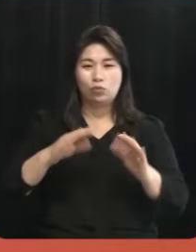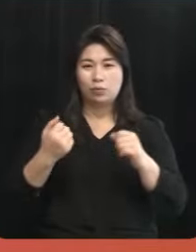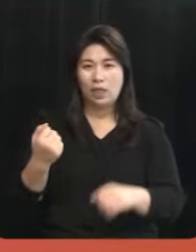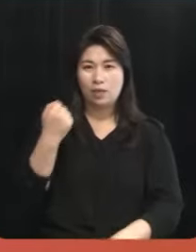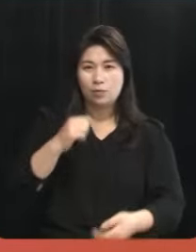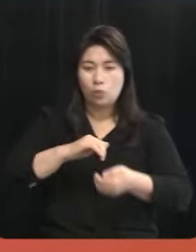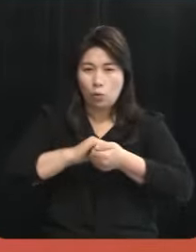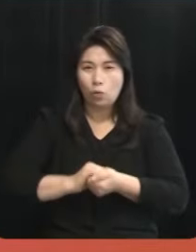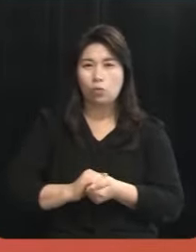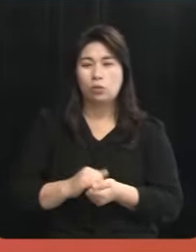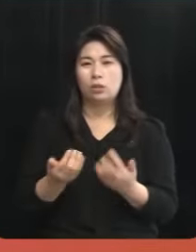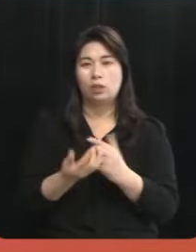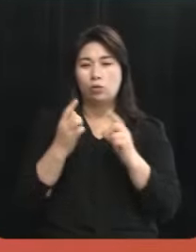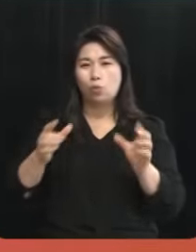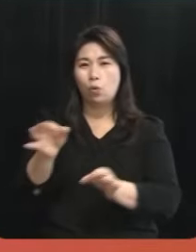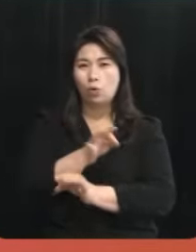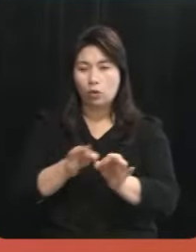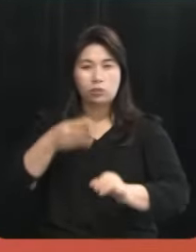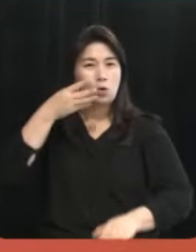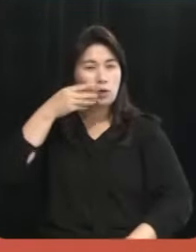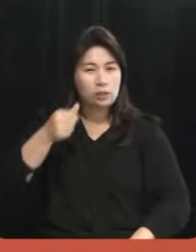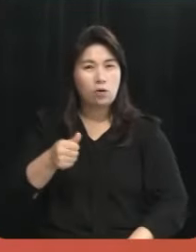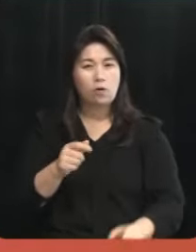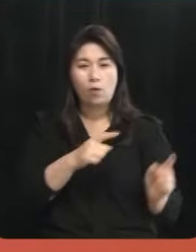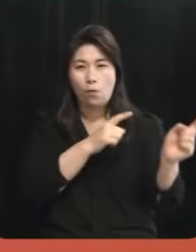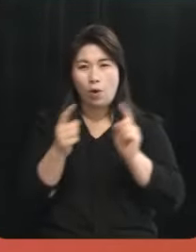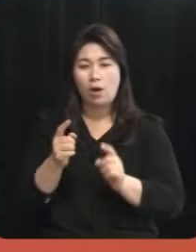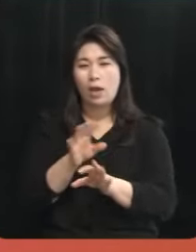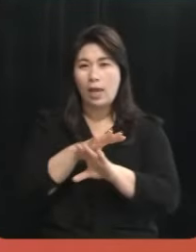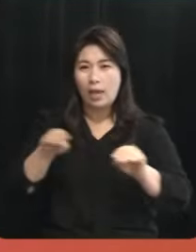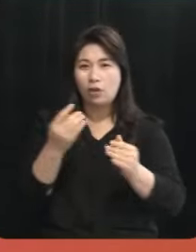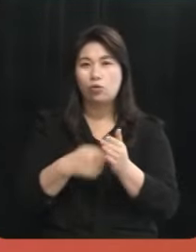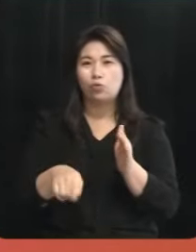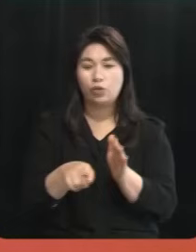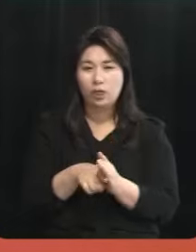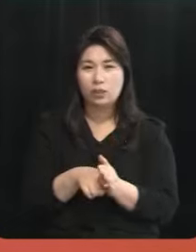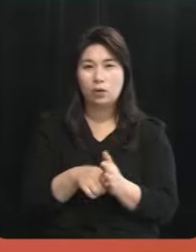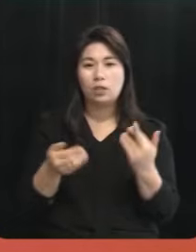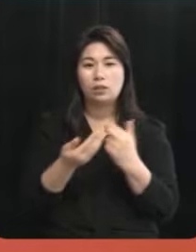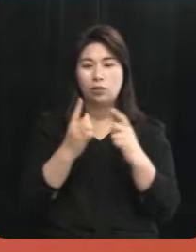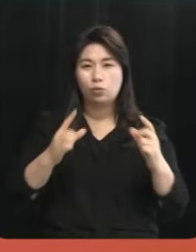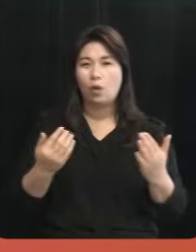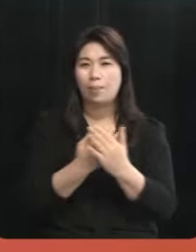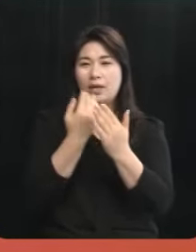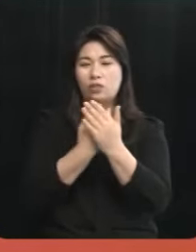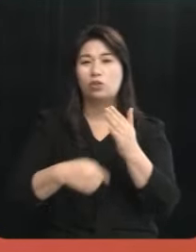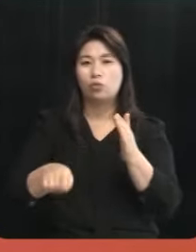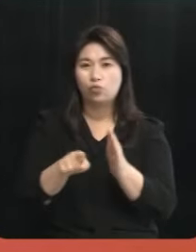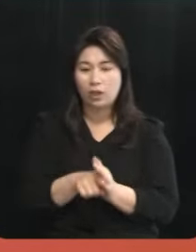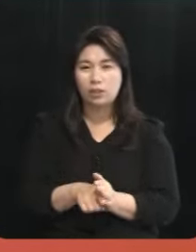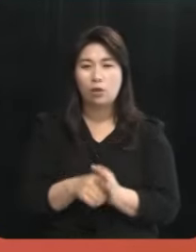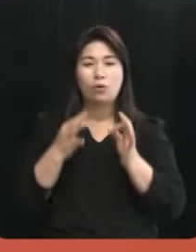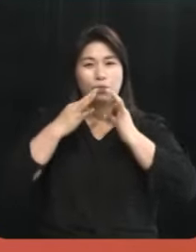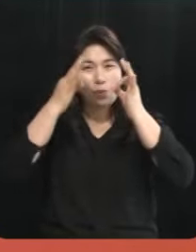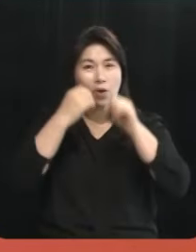반드시 우리 제주 경제 활성화 인생 해결을 위해서 우리 제주의 발전을 위해서 노력하겠습니다